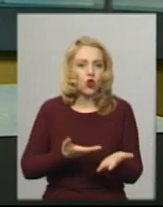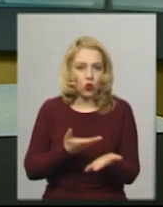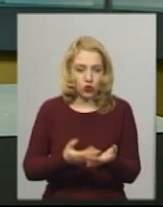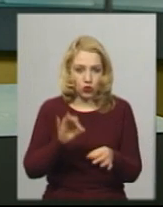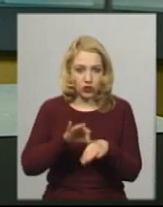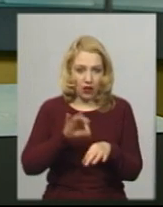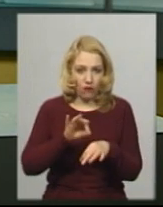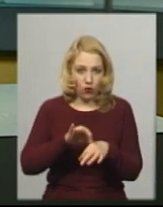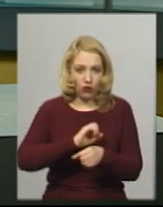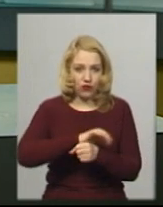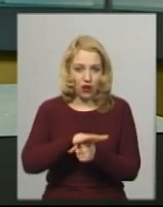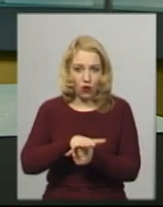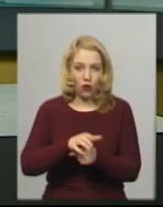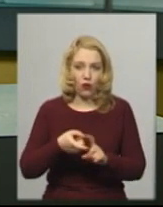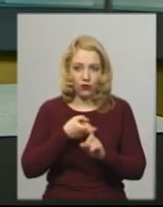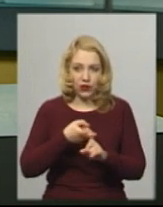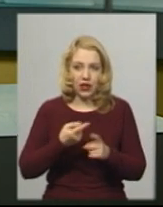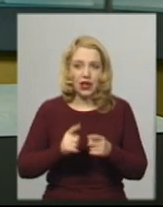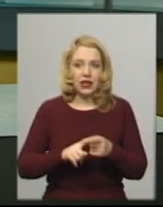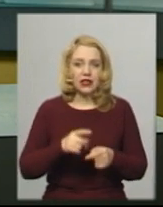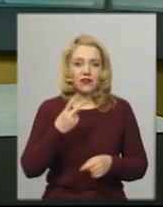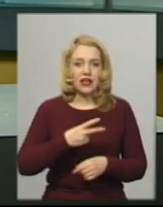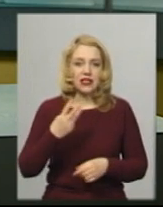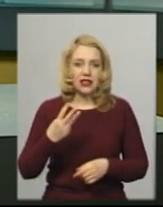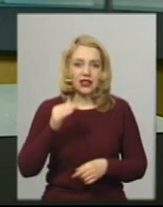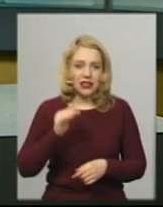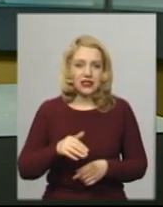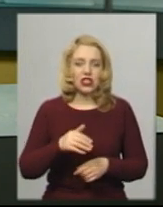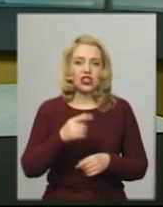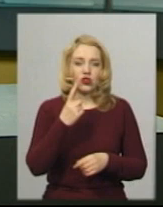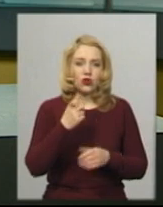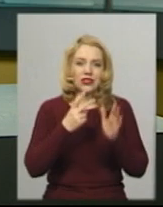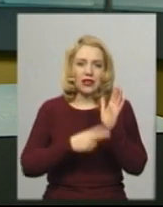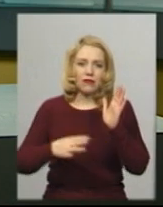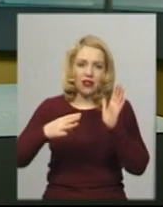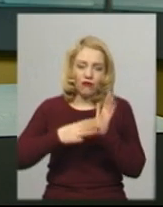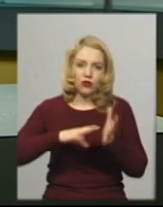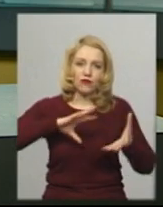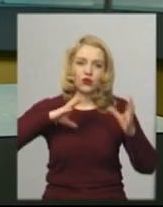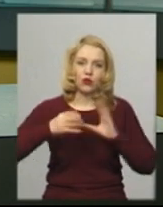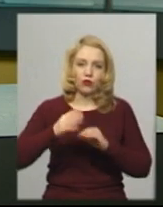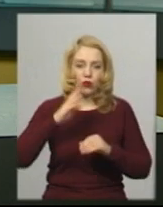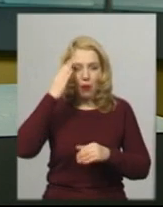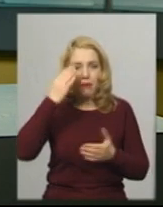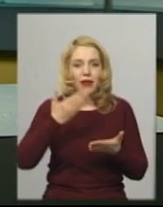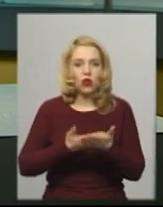2020 року надійшло 23 178 повідомлень про підозру на коронавірус.